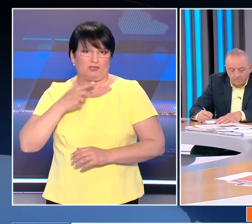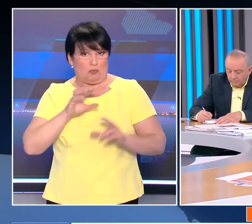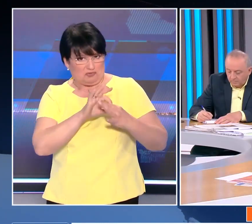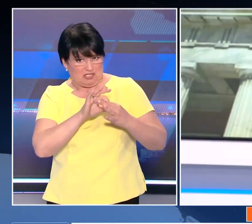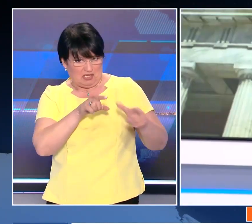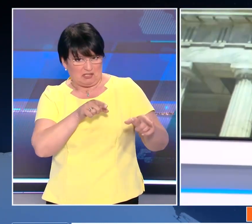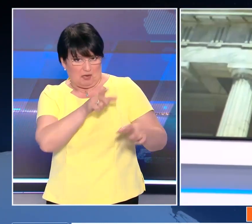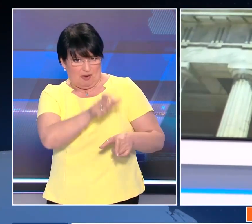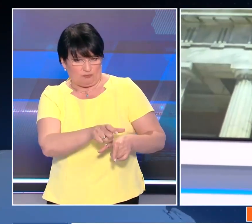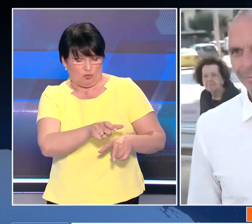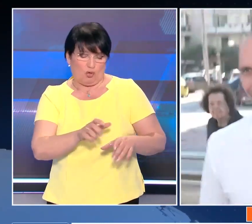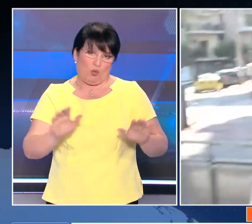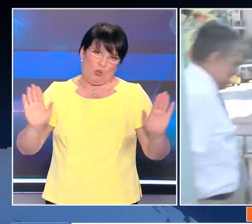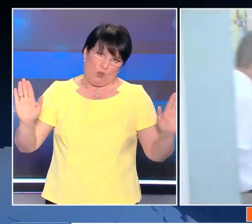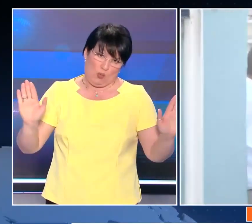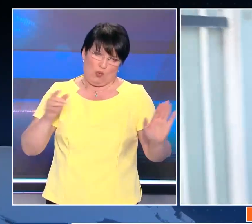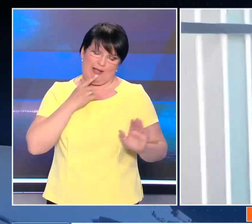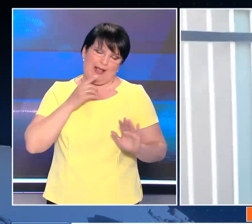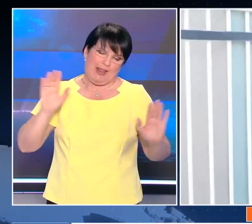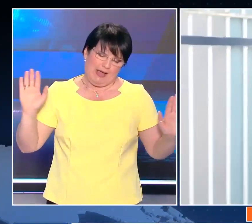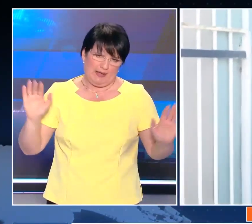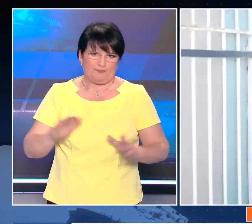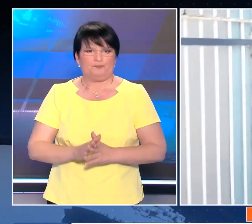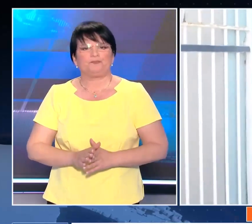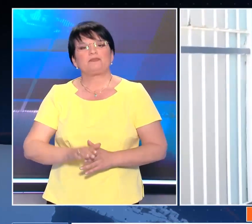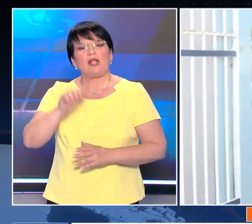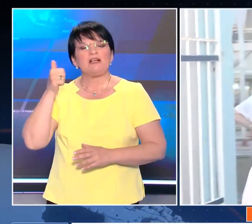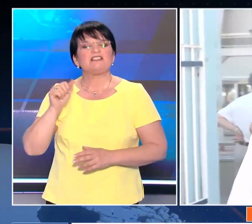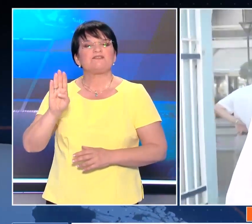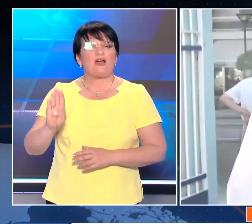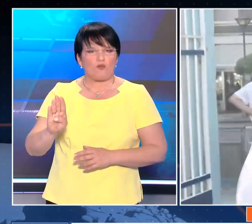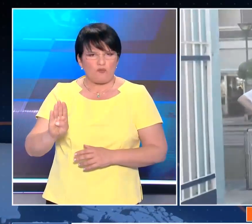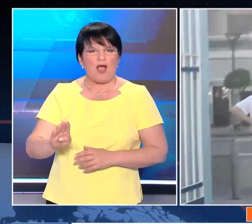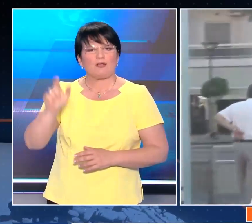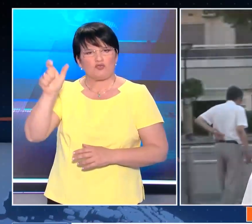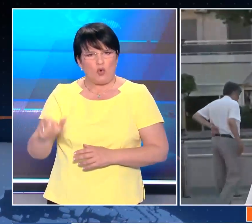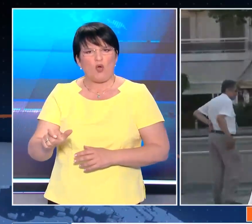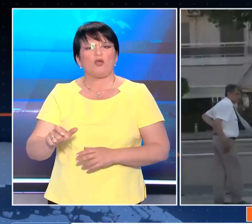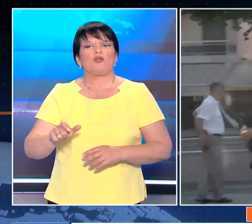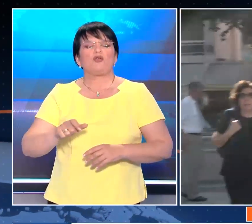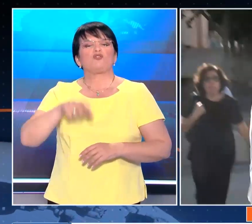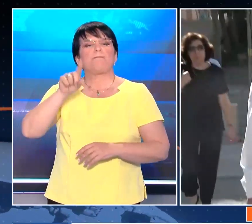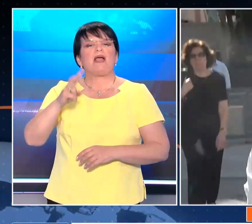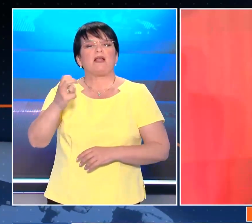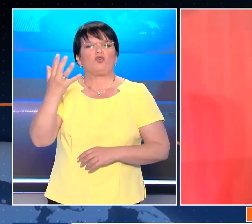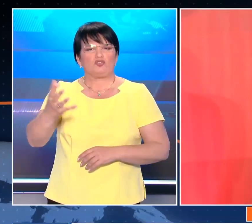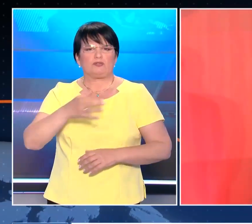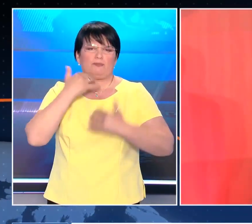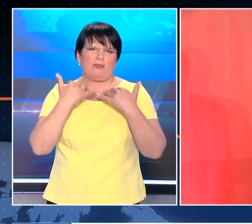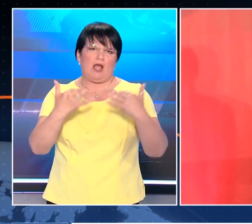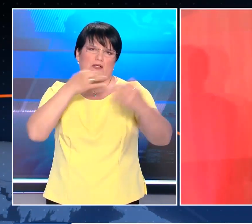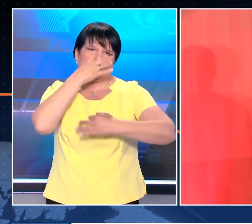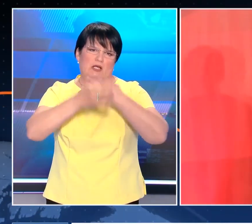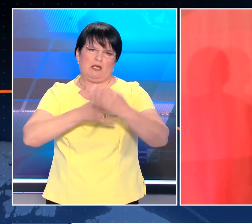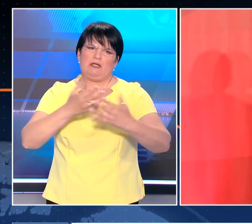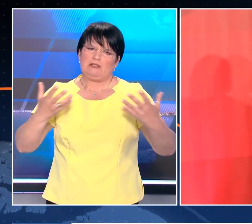λέτε. Σόπα. Σόπα. Σε νέους μίλησε χθες ο Γιάννης Βαρουφάκης, καλώντας τους να ψηφίσουν μέρα 25. Όσο